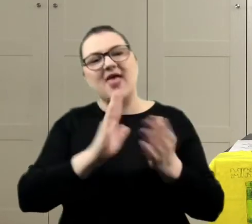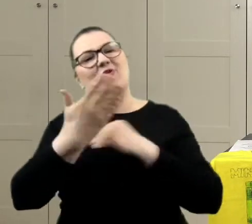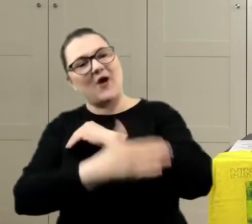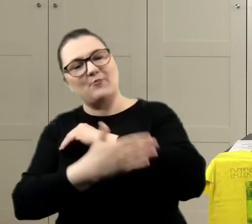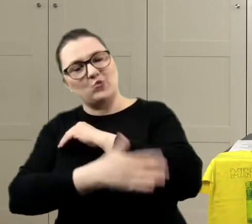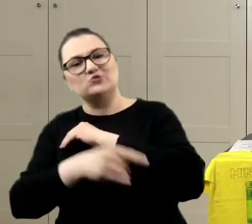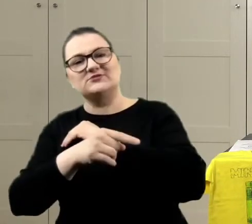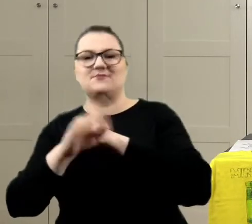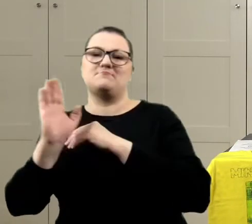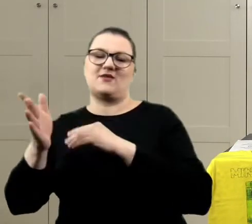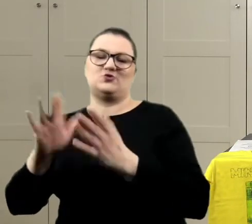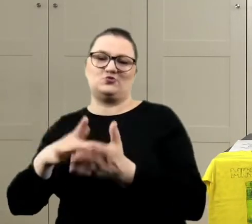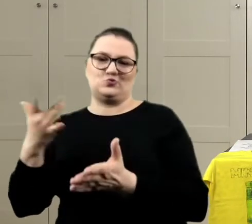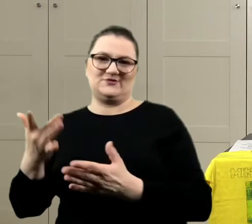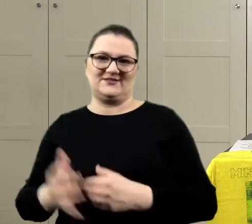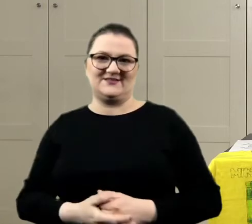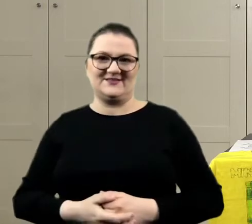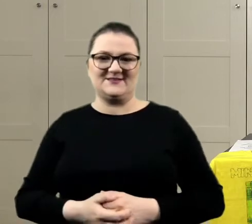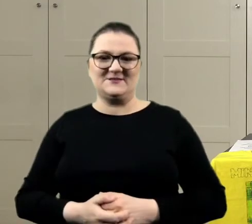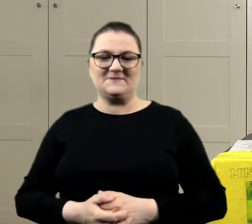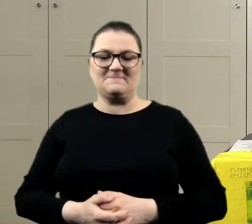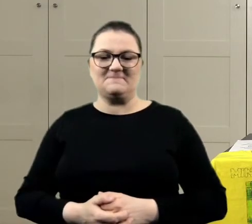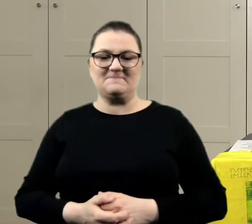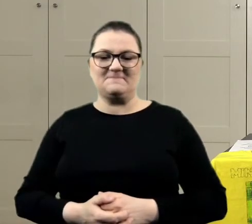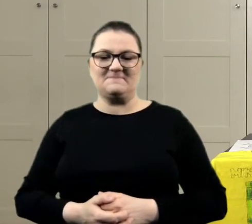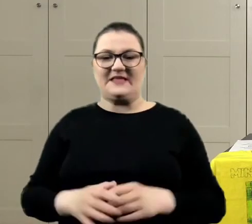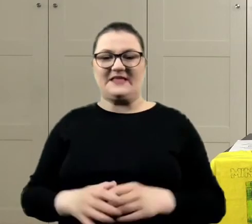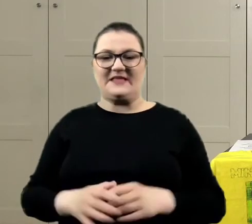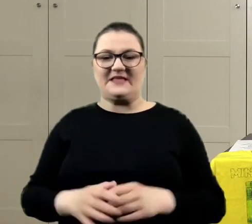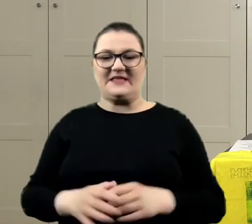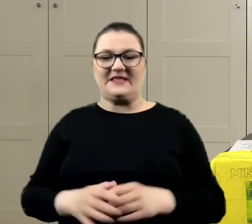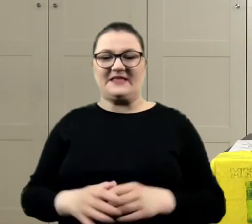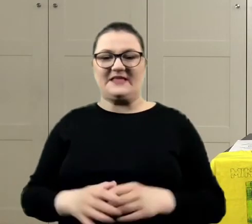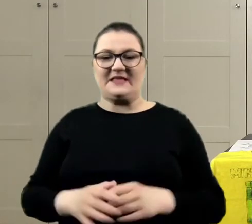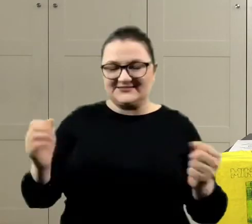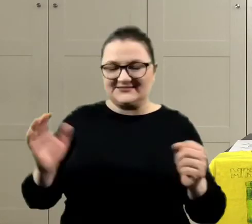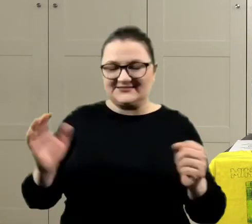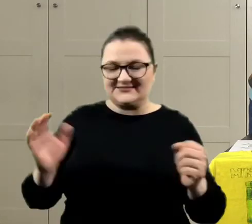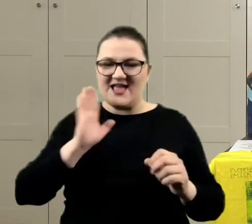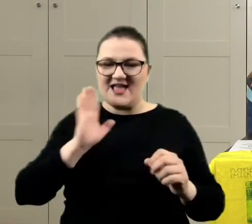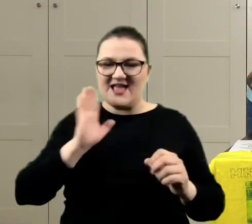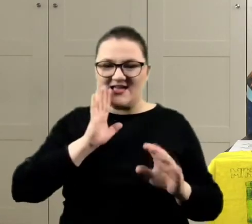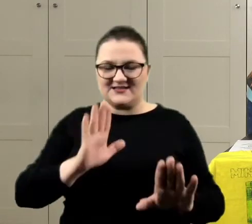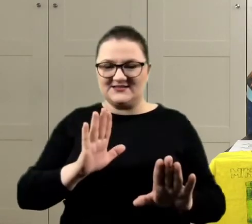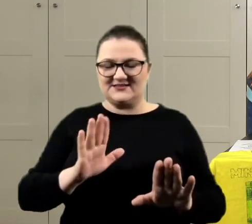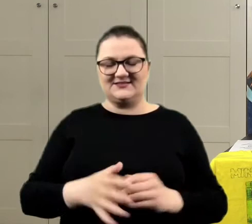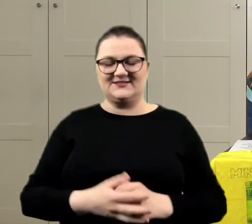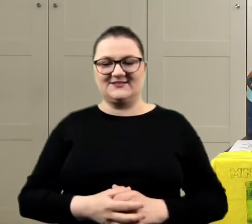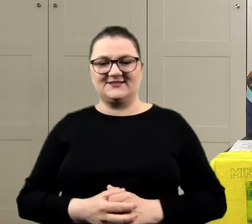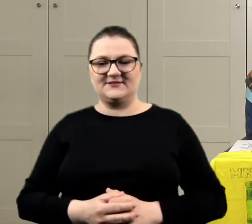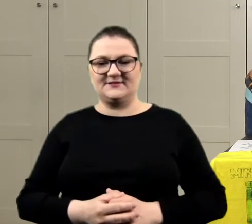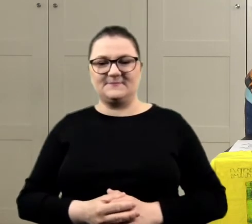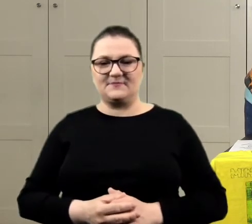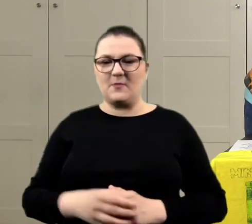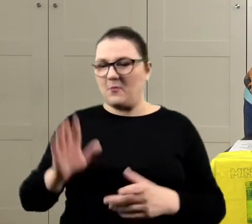kapusty będziesz tłusty. Dobra, ale dziś trzęść stołem, bo będzie krzywo. I dopiero nam tu wyjdzie, że nam